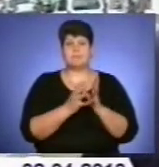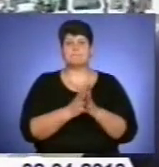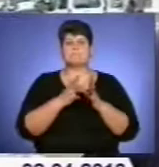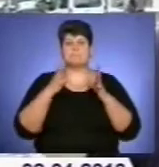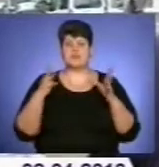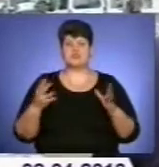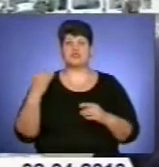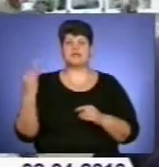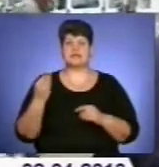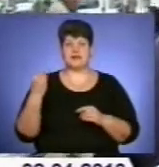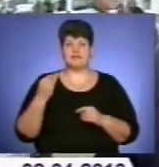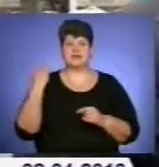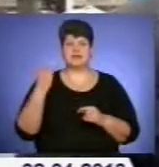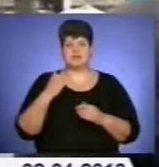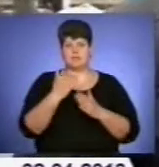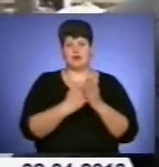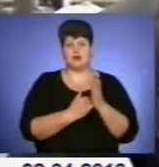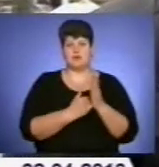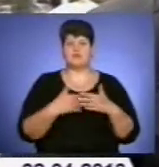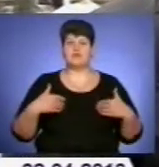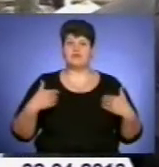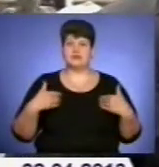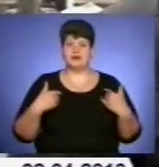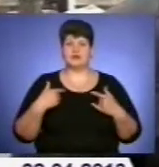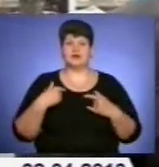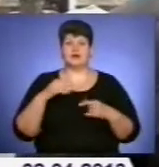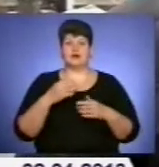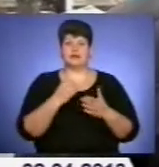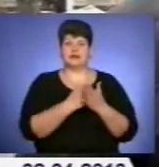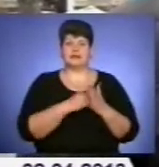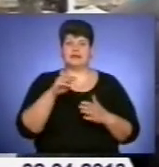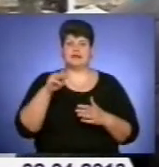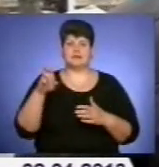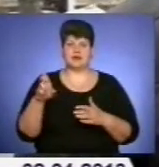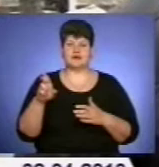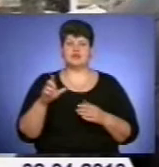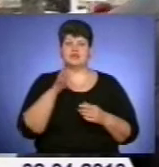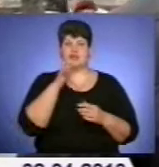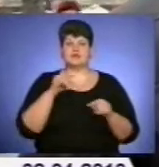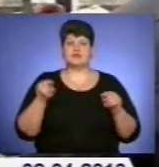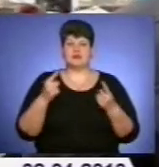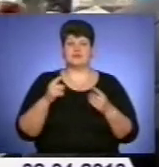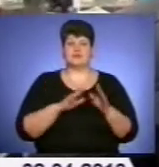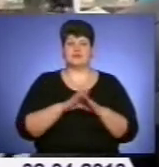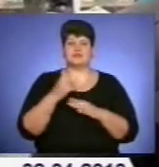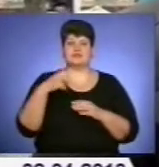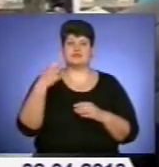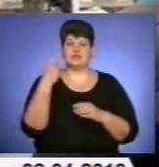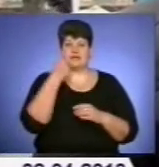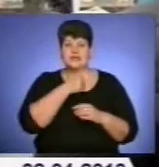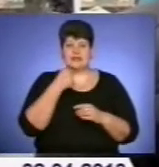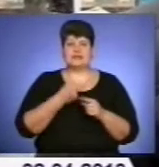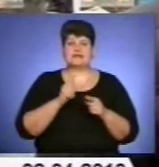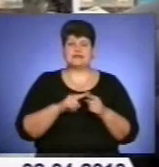цікаві, інтересні програми. Вітаю телеканал ТТБ. З часу заснування виповнився 21 рік. Цей канал